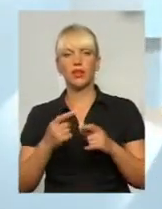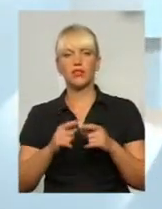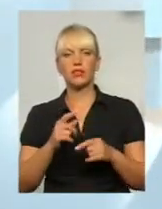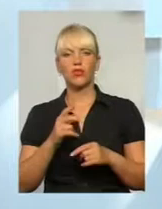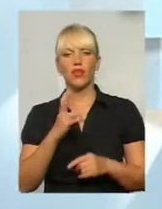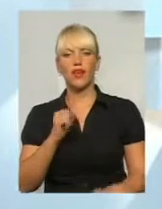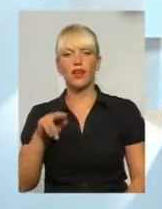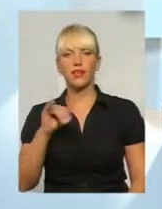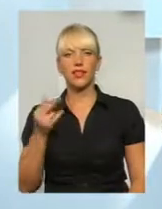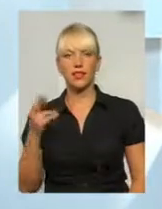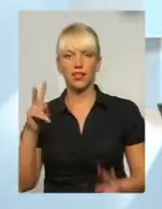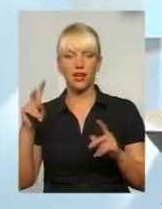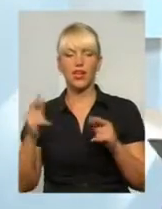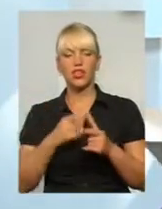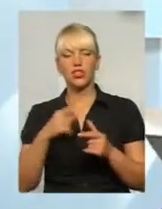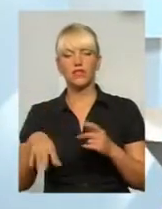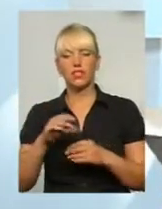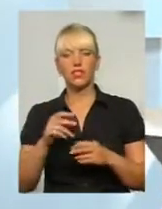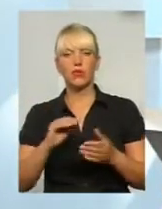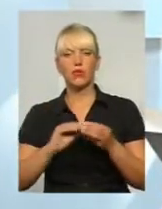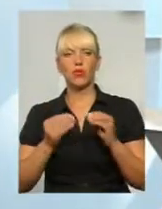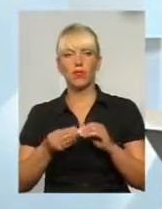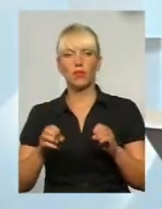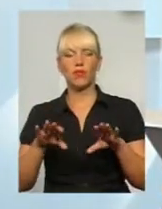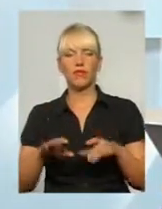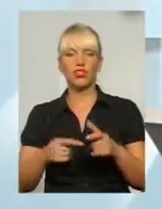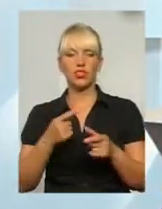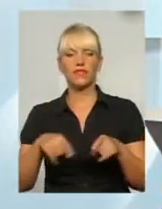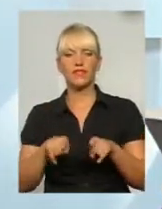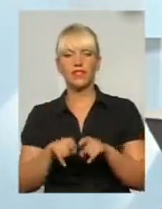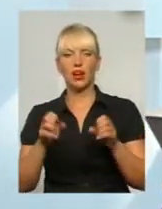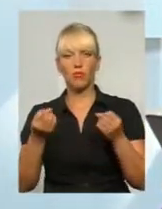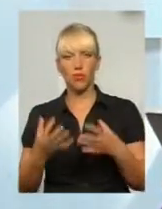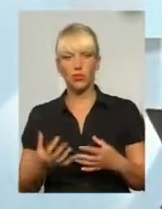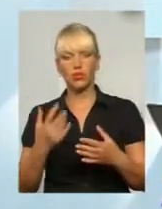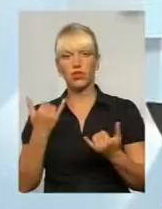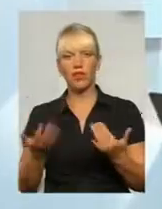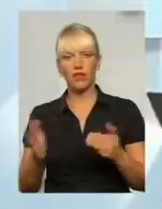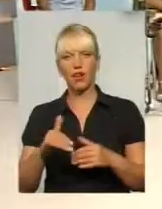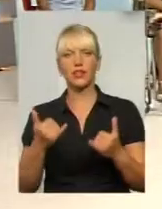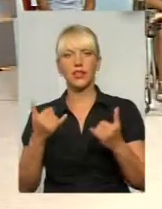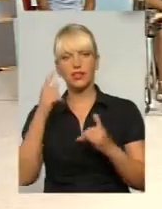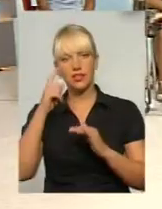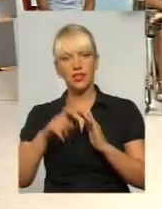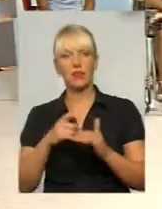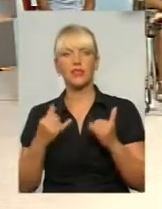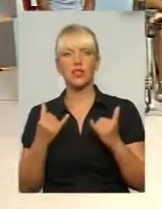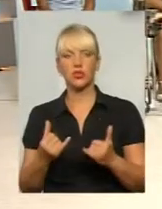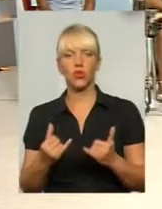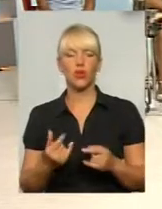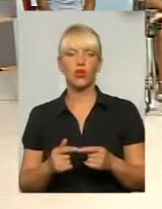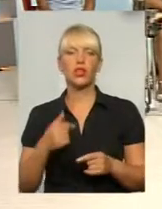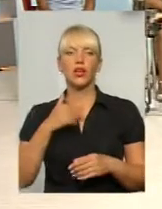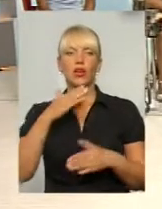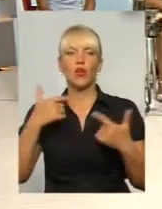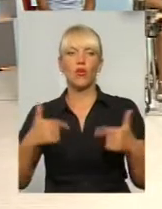Отож, чи всі проблеми вирішені і чи все так просто у цій темі, давайте дізнаємося сьогодні. І я вам представляю наших гостей.